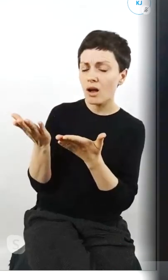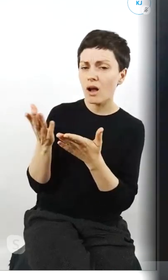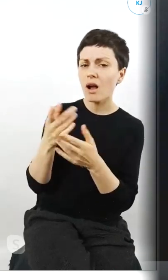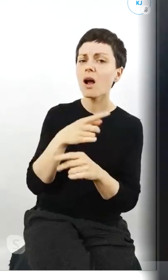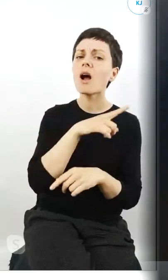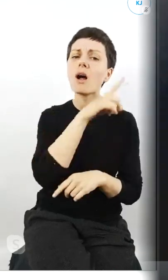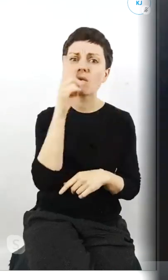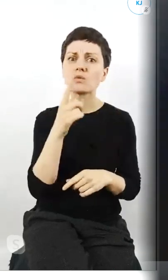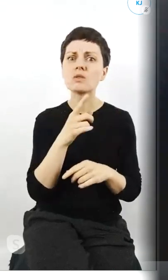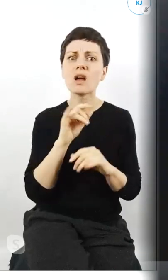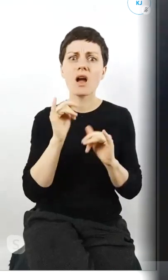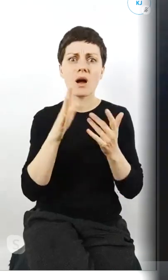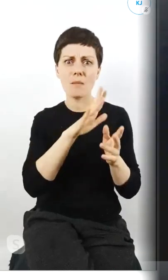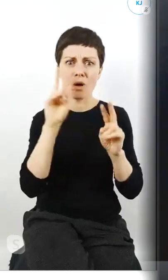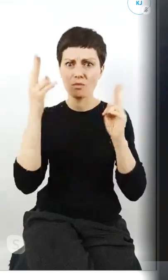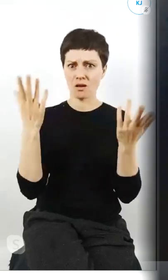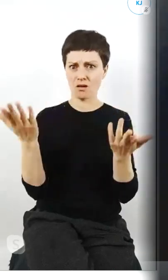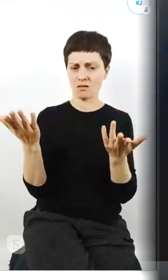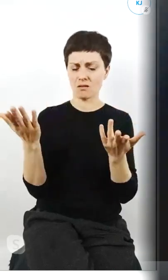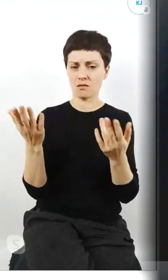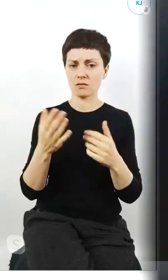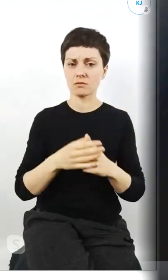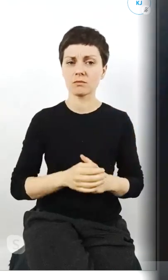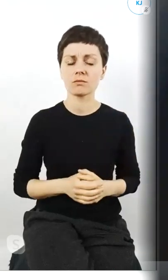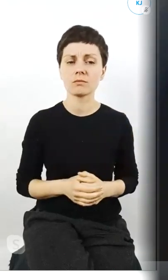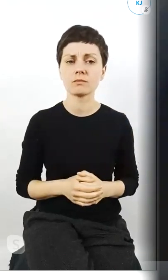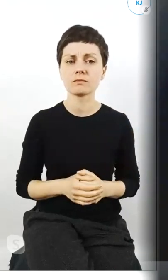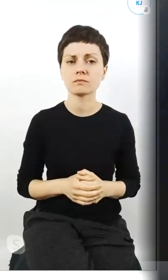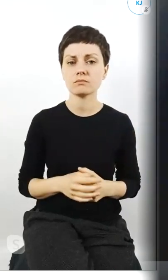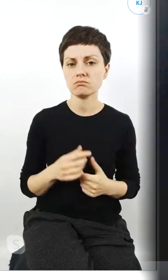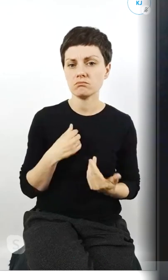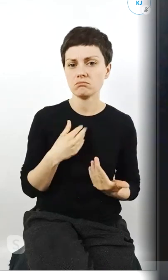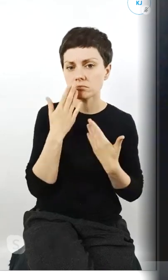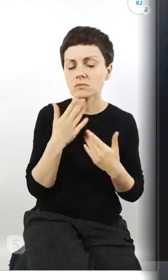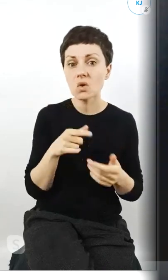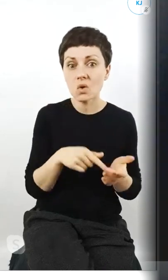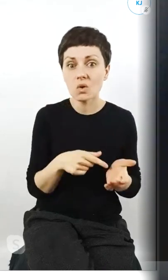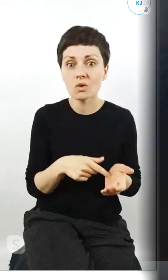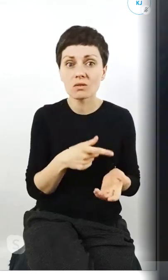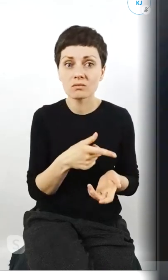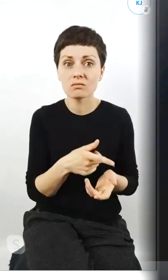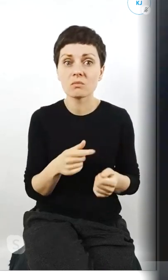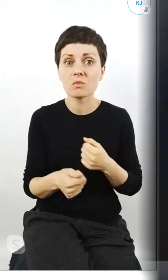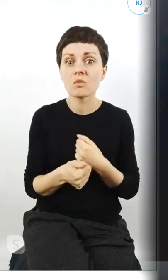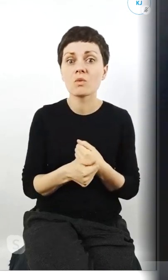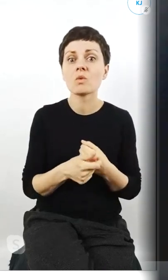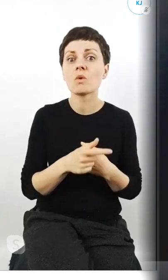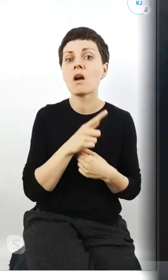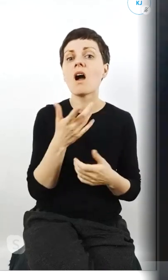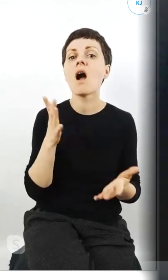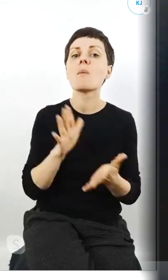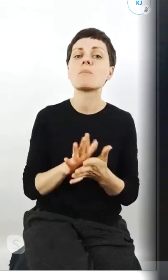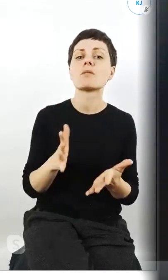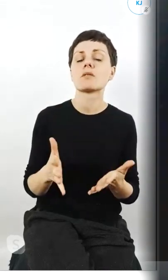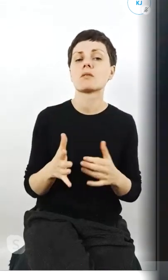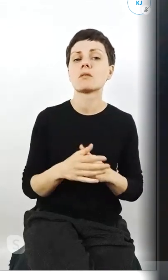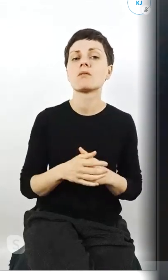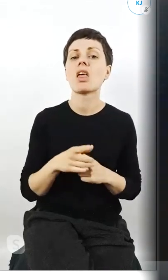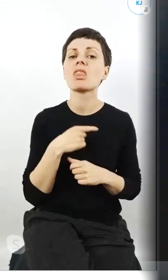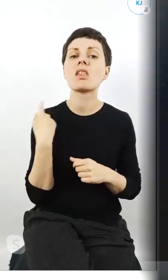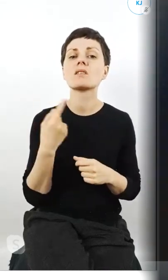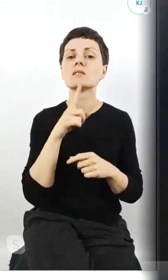mają na to reagować wydaje mi się że stąd bierze się taka opinia o naszym